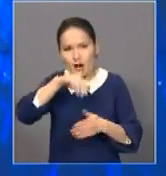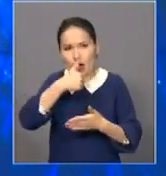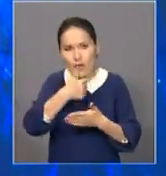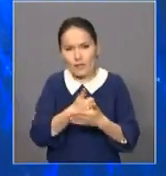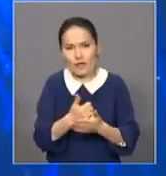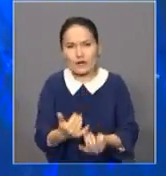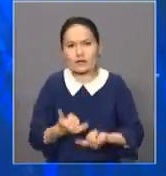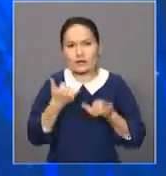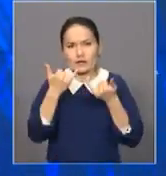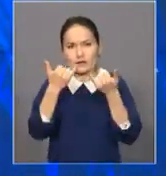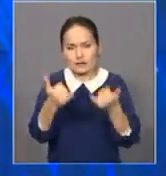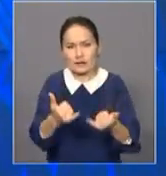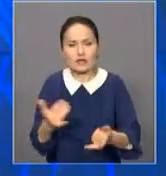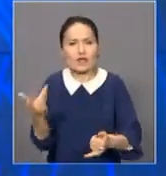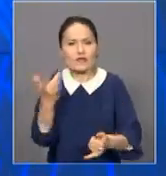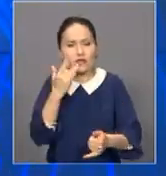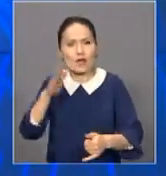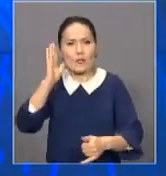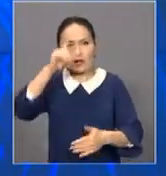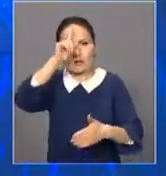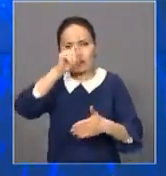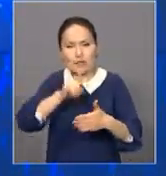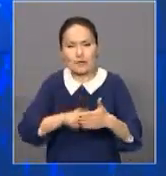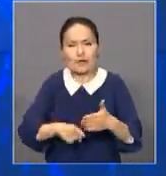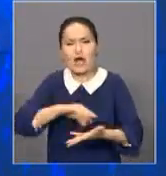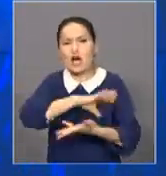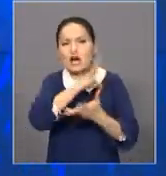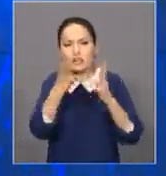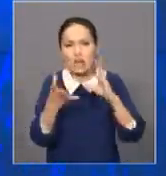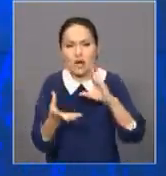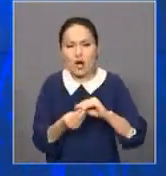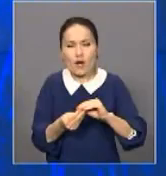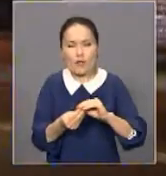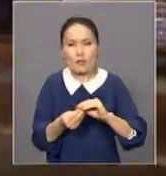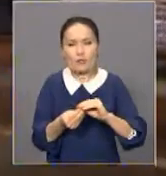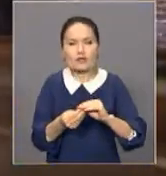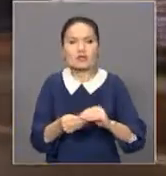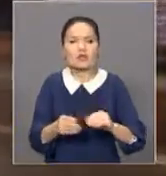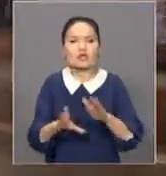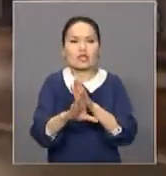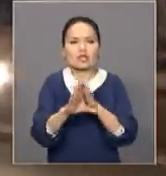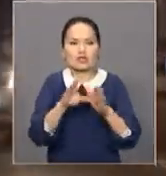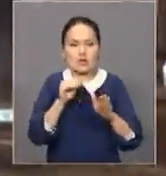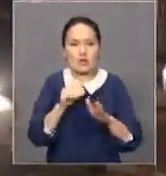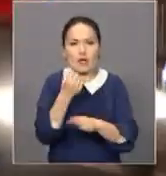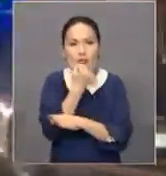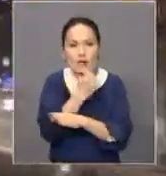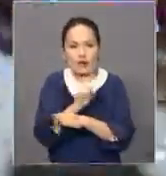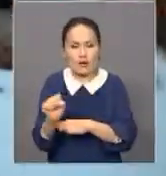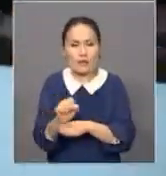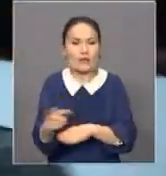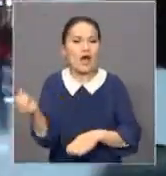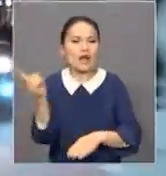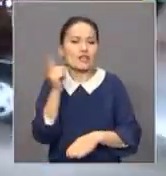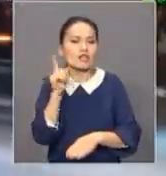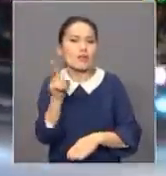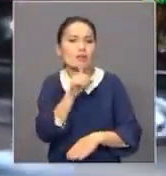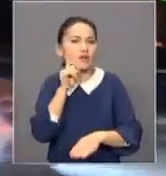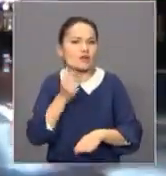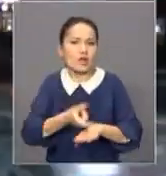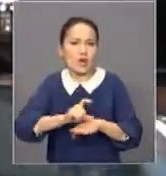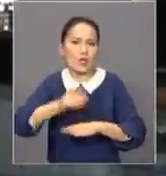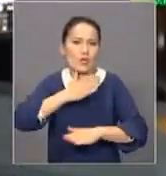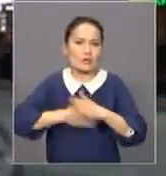ел болашағына сенімді. Сайлаудың алдынала қортынсын естіген маңыстаулы жастар қуаныштарымен бөлісіп жатыр. Елбасының женісі